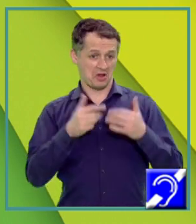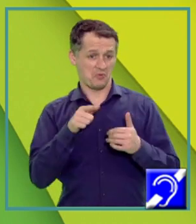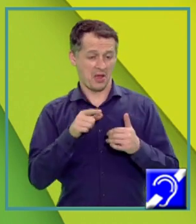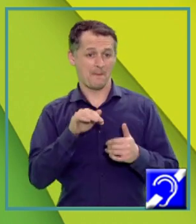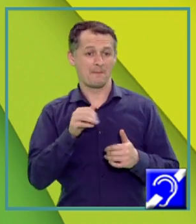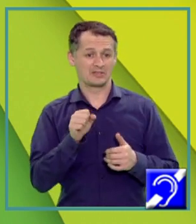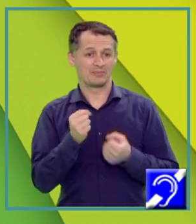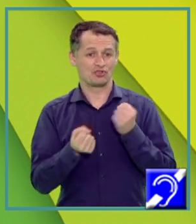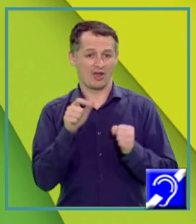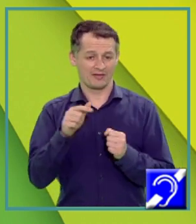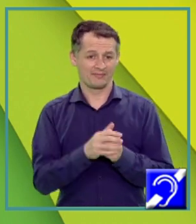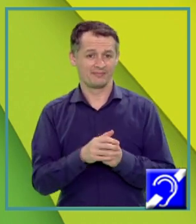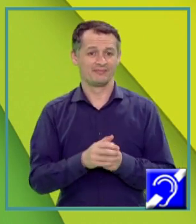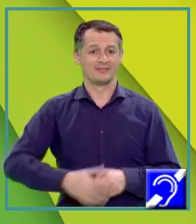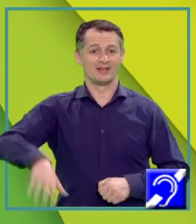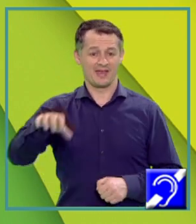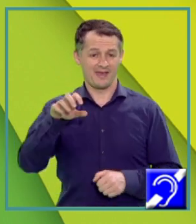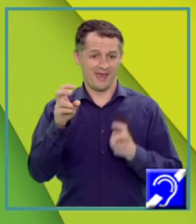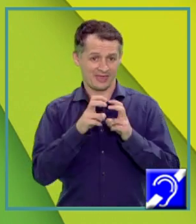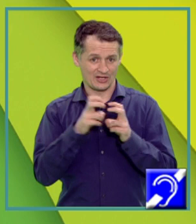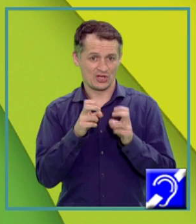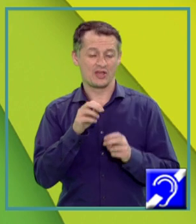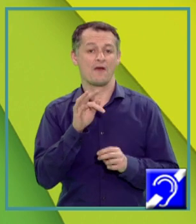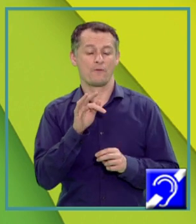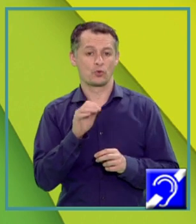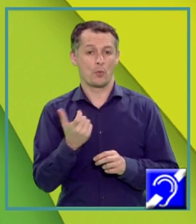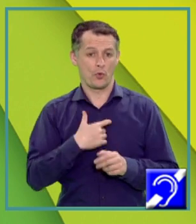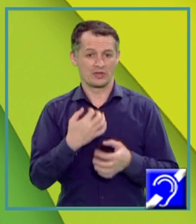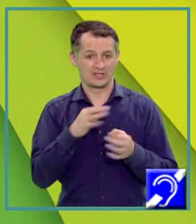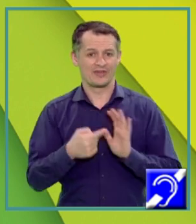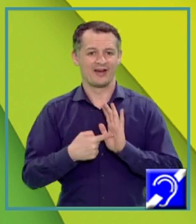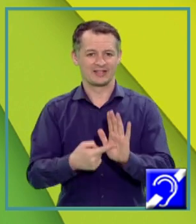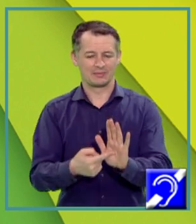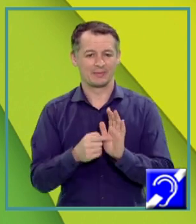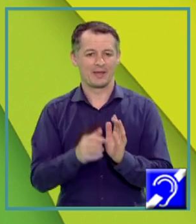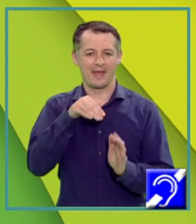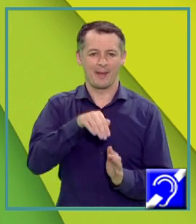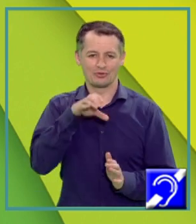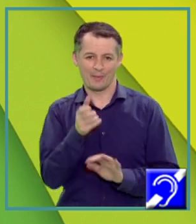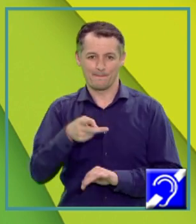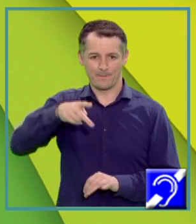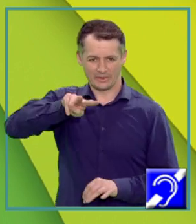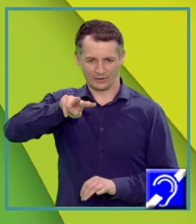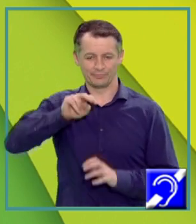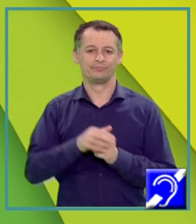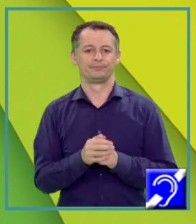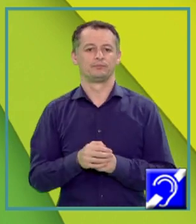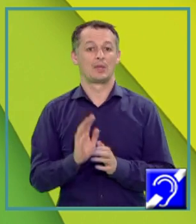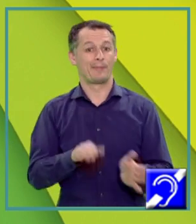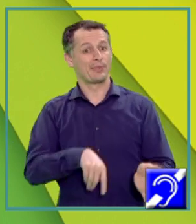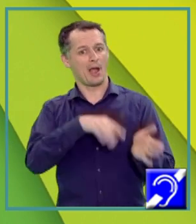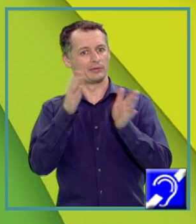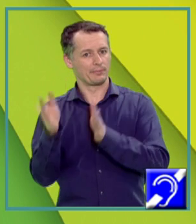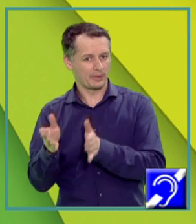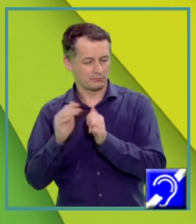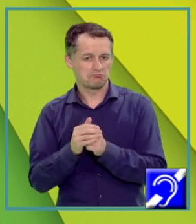următor. Energia fotonului poate fi exprimată ca fiind mc pătrat. Pe de altă parte,